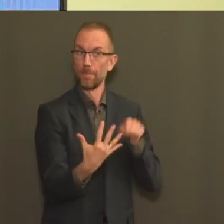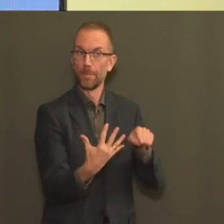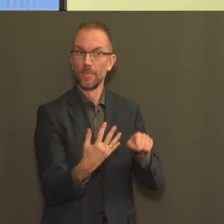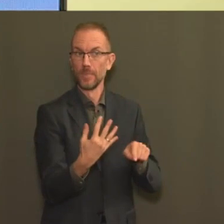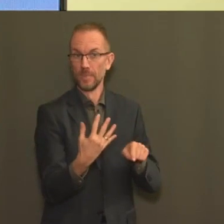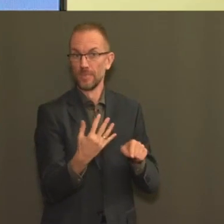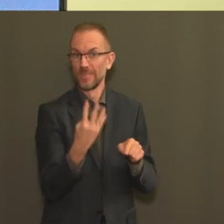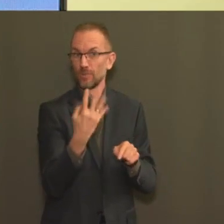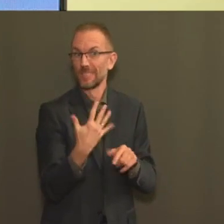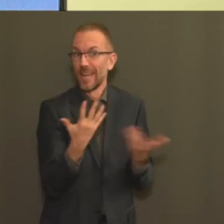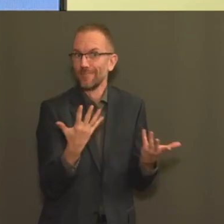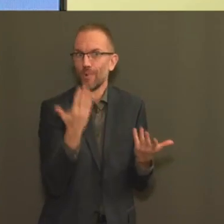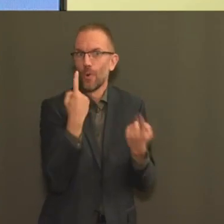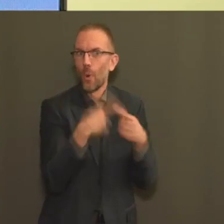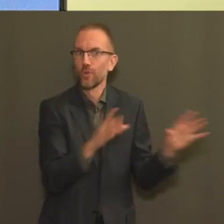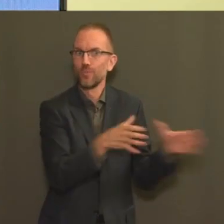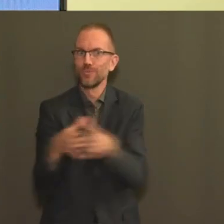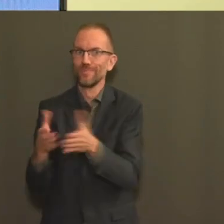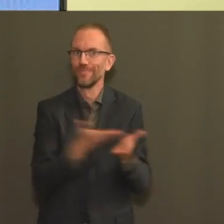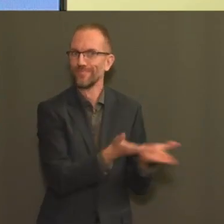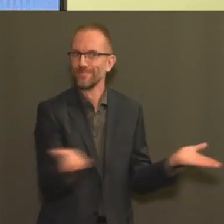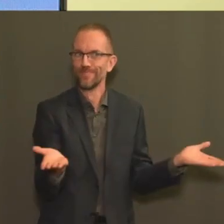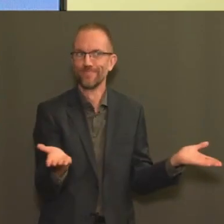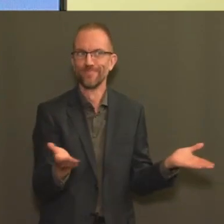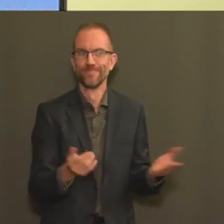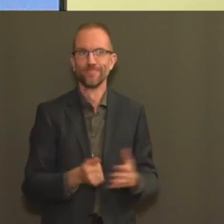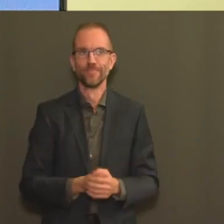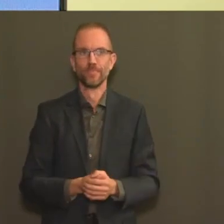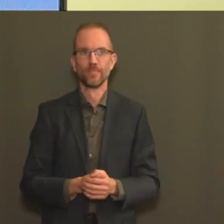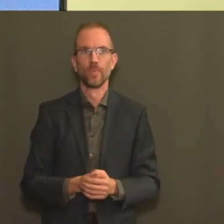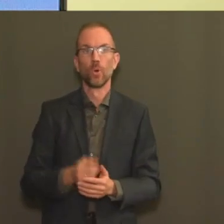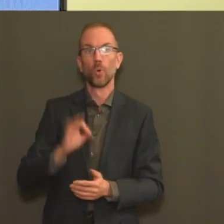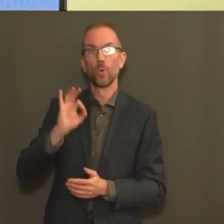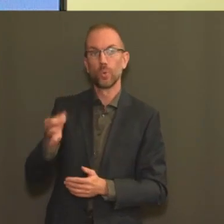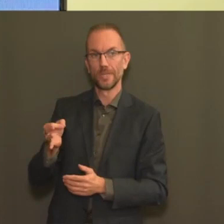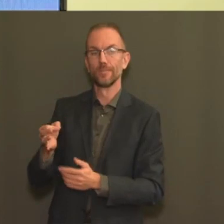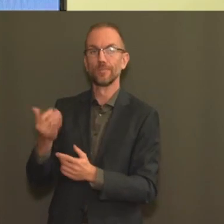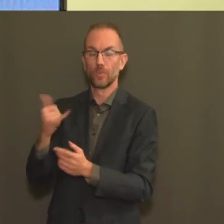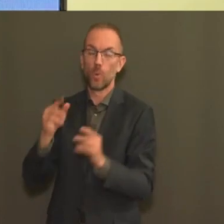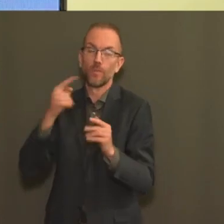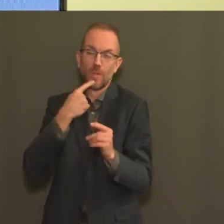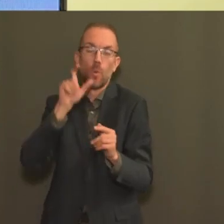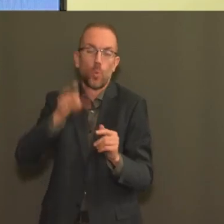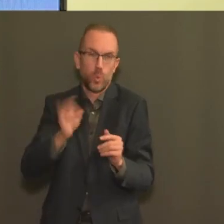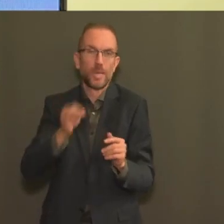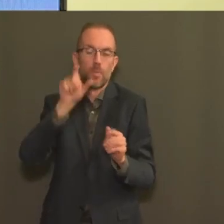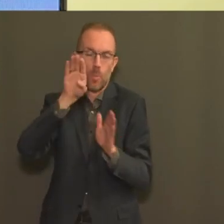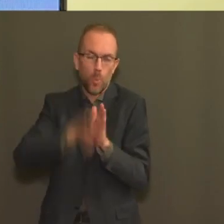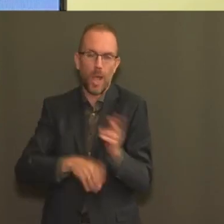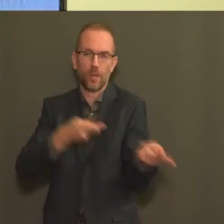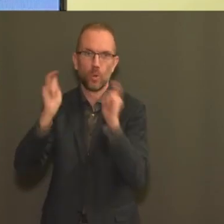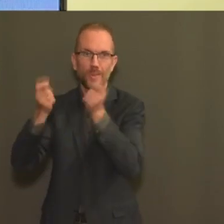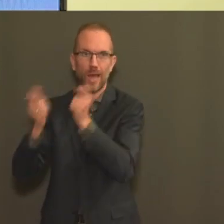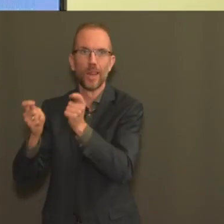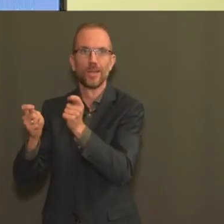La diminution ainsi de leur hospitalisation, qui est bien sûr attendue, apportera une bouffée d'air, c'est